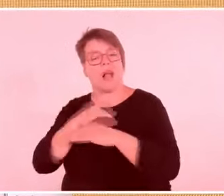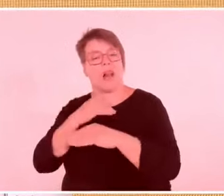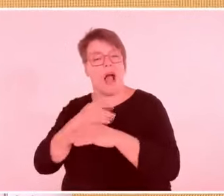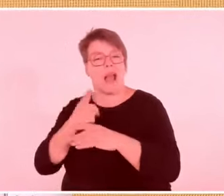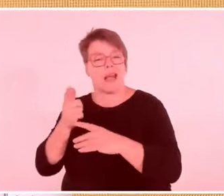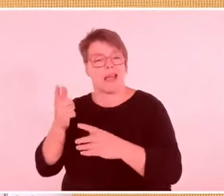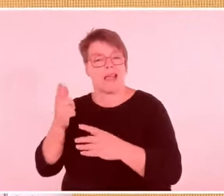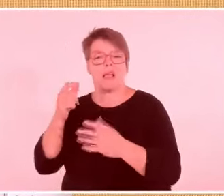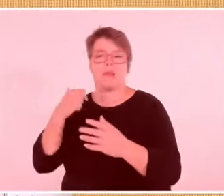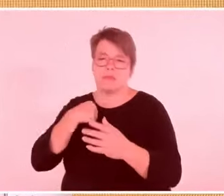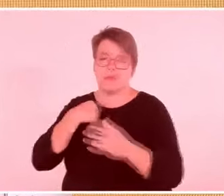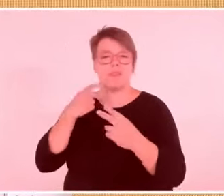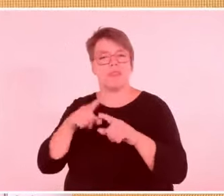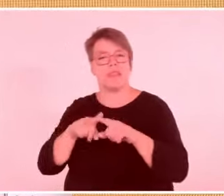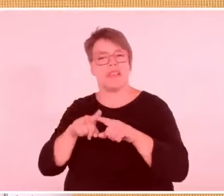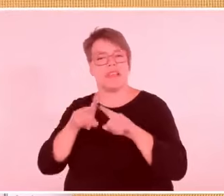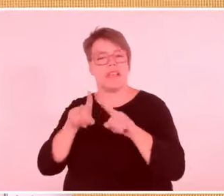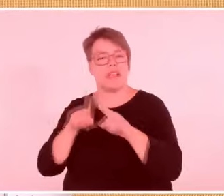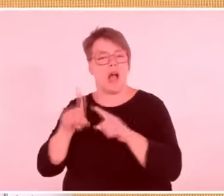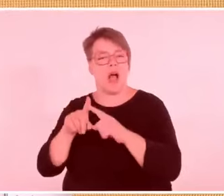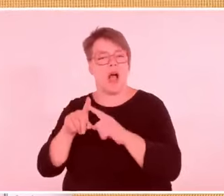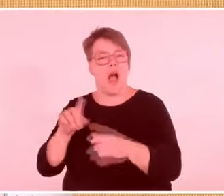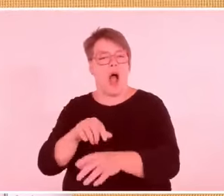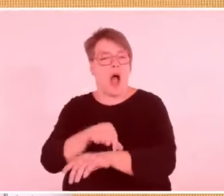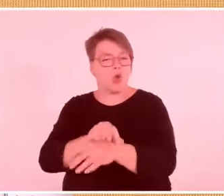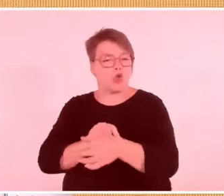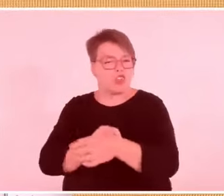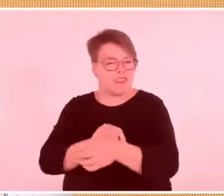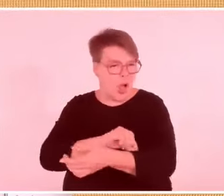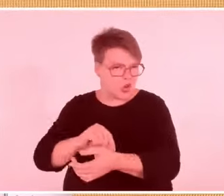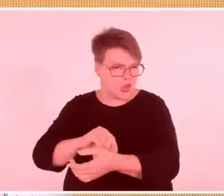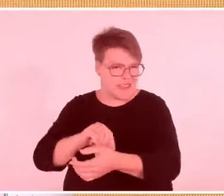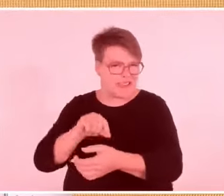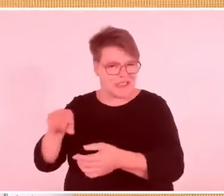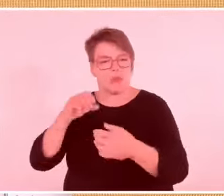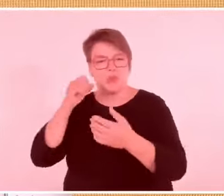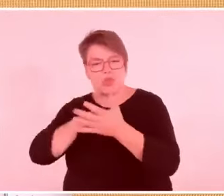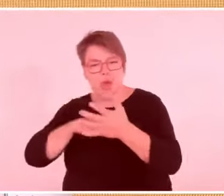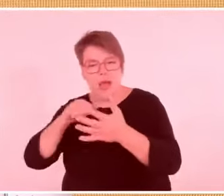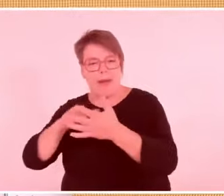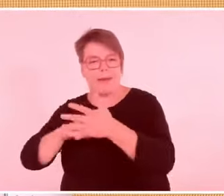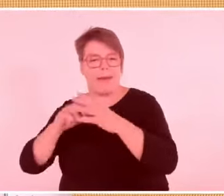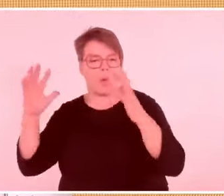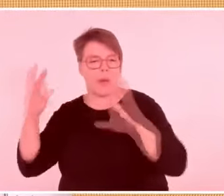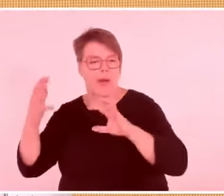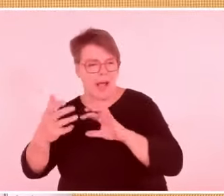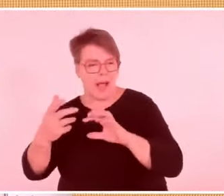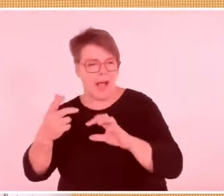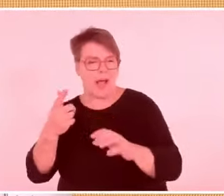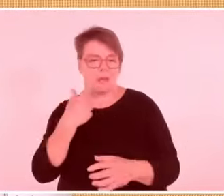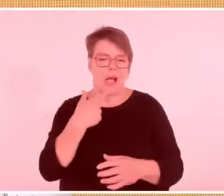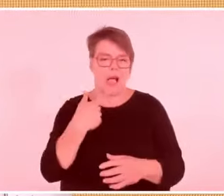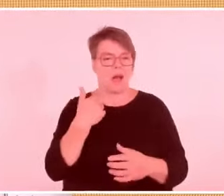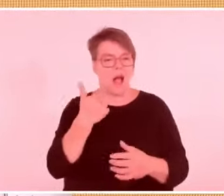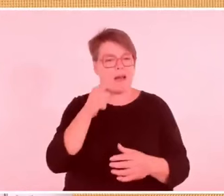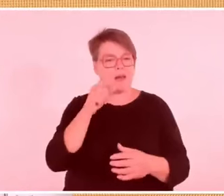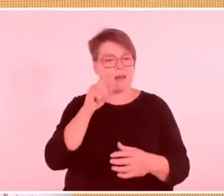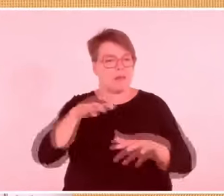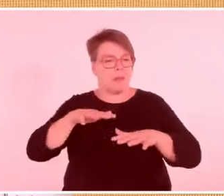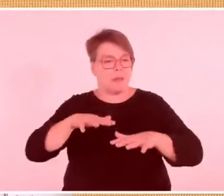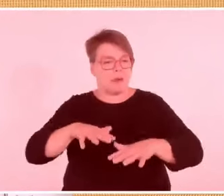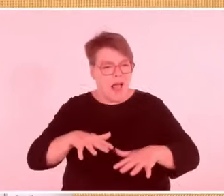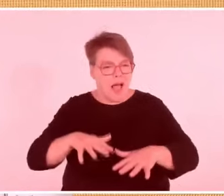Ab den 70er Jahren hat er mit den Arbeiterkomitees